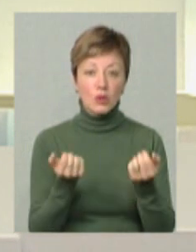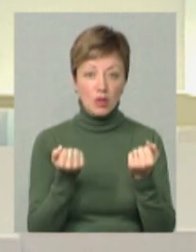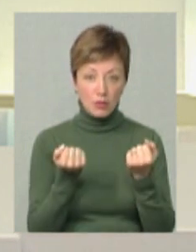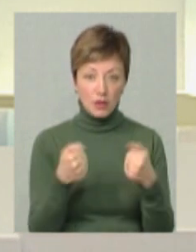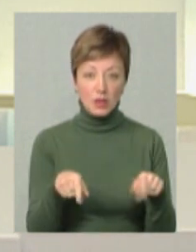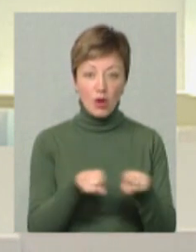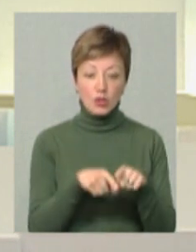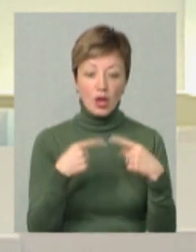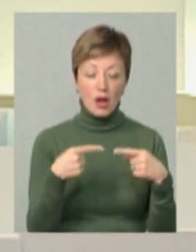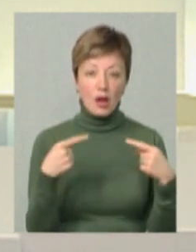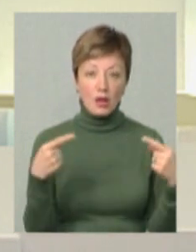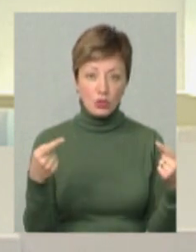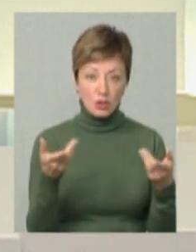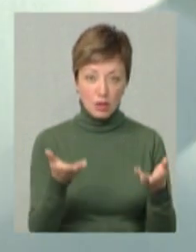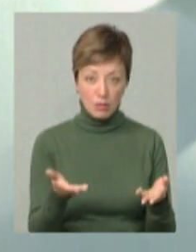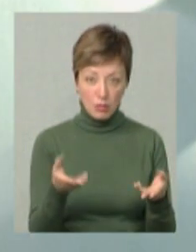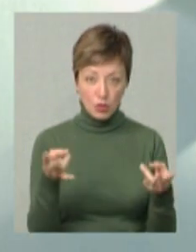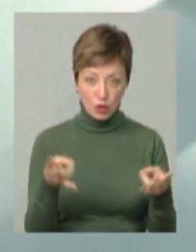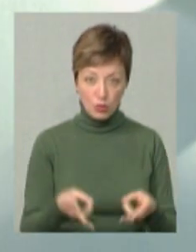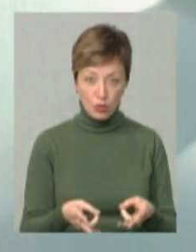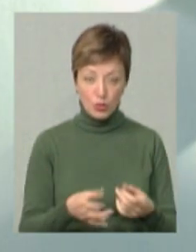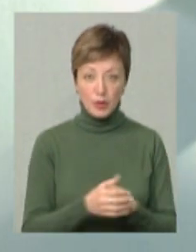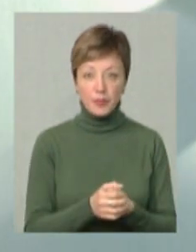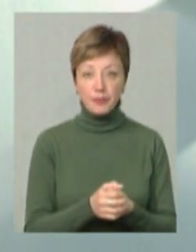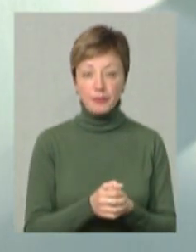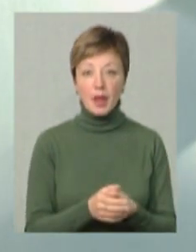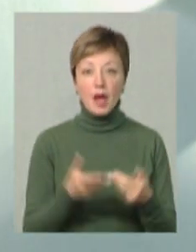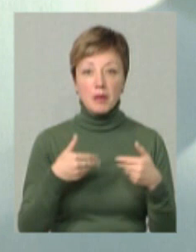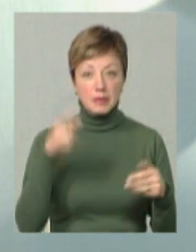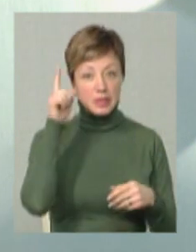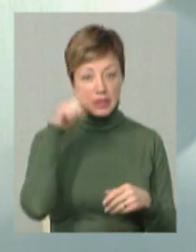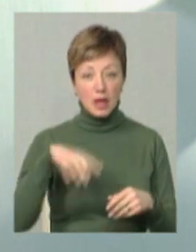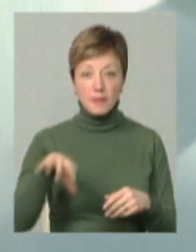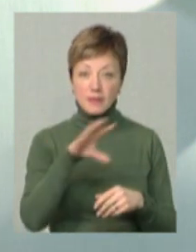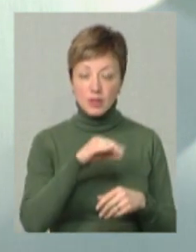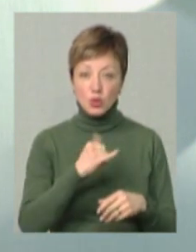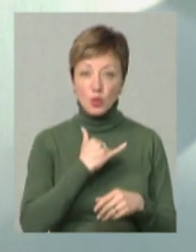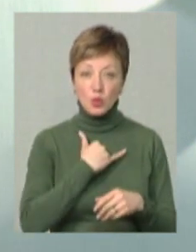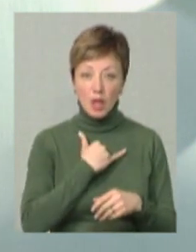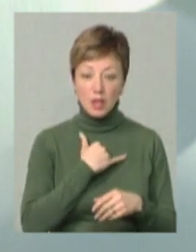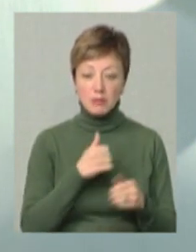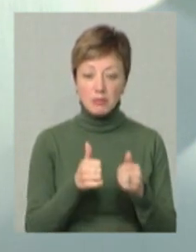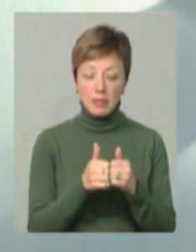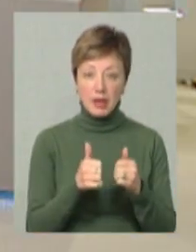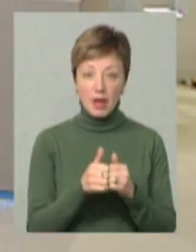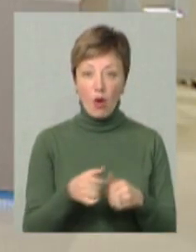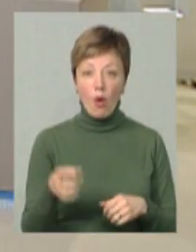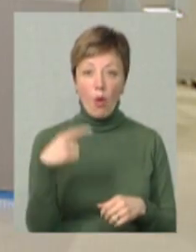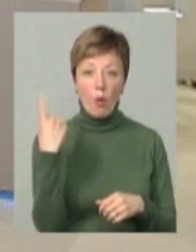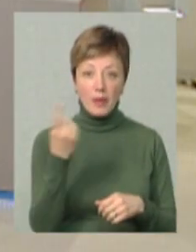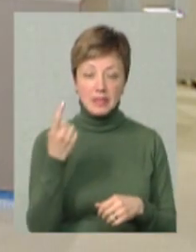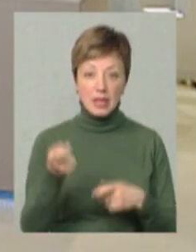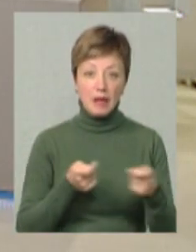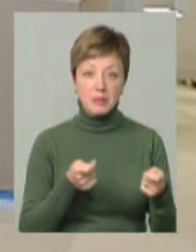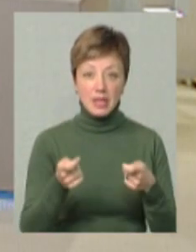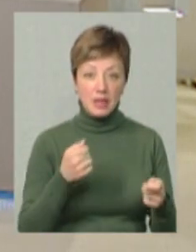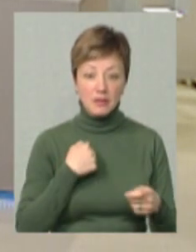також ті речі, які вони потребують. Ми знаємо всі, що в нас при військовій обласній адміністрації